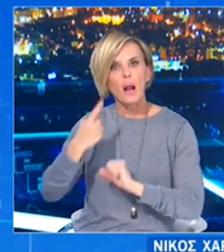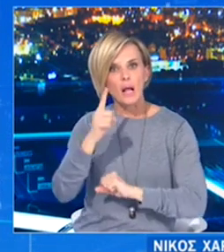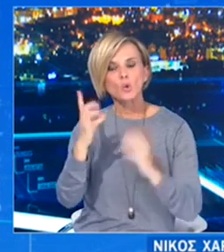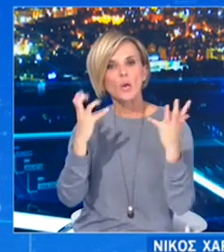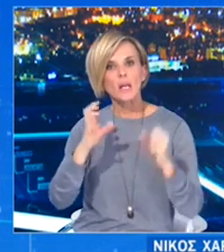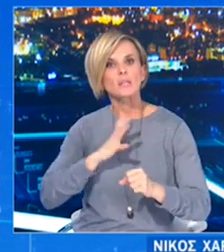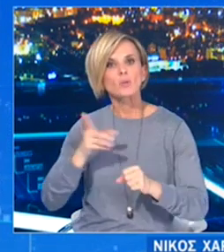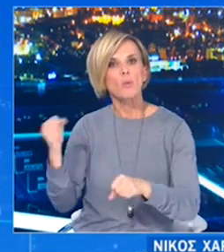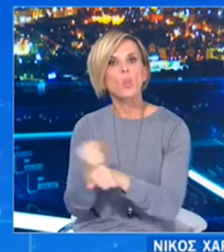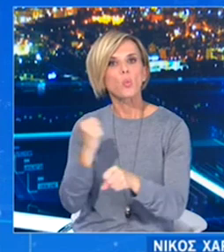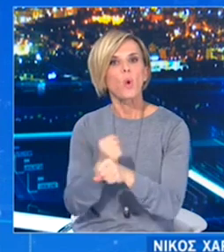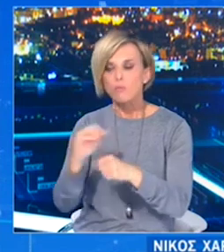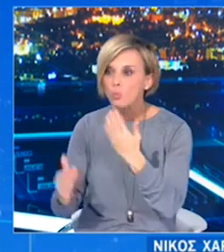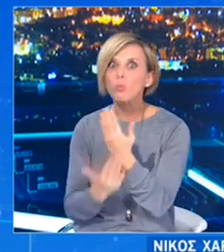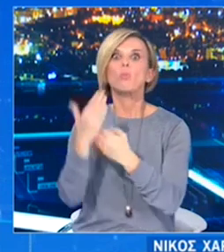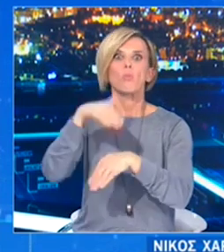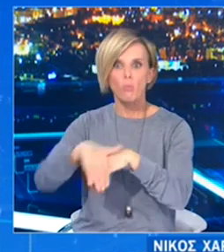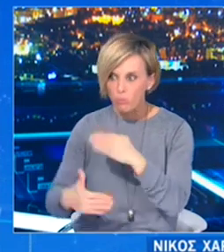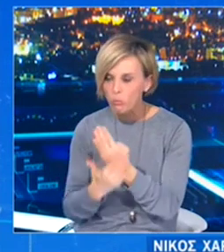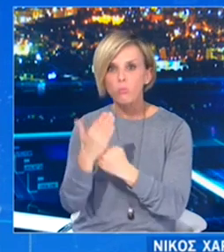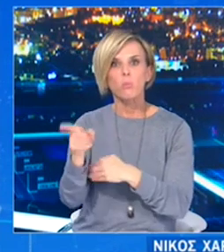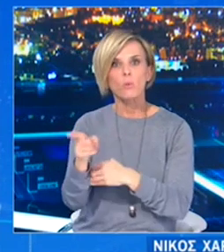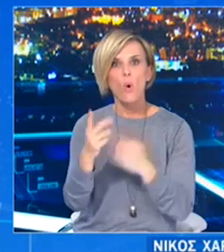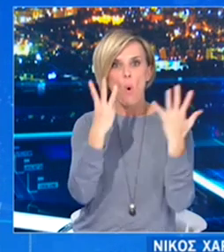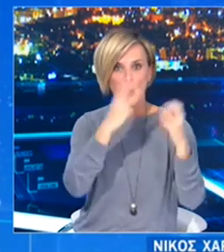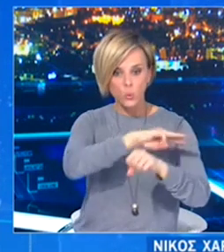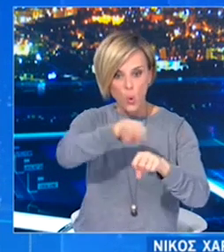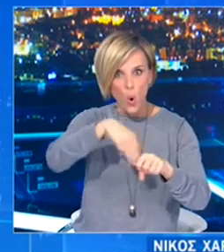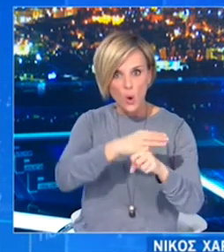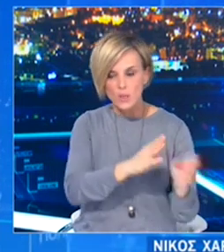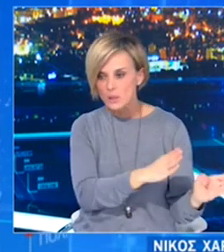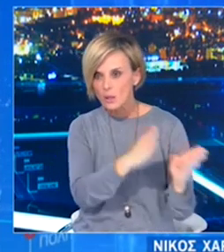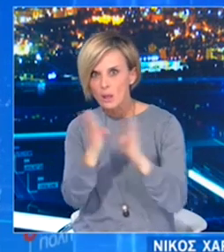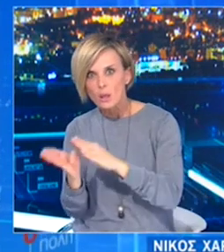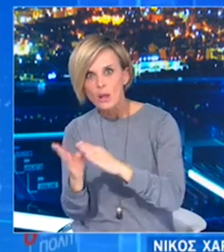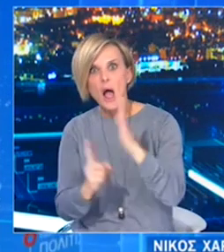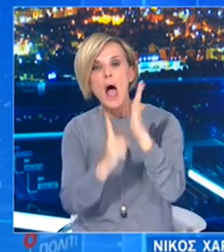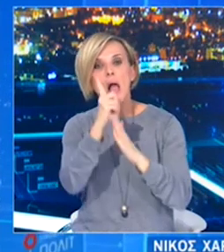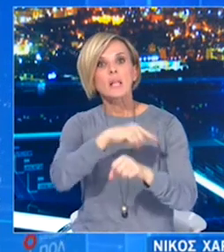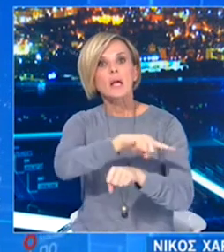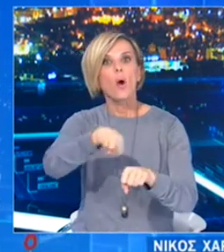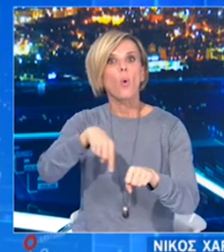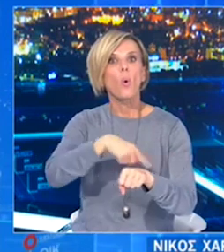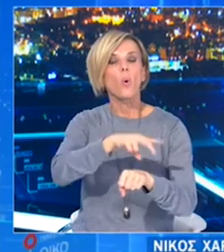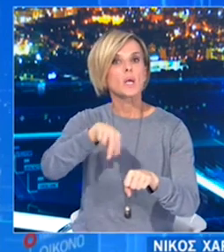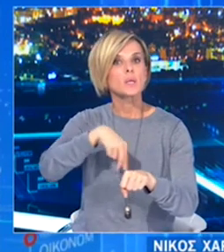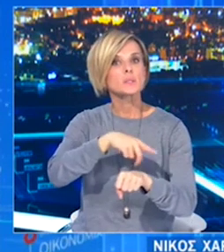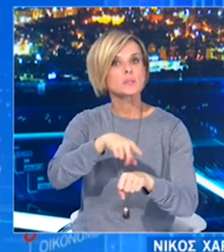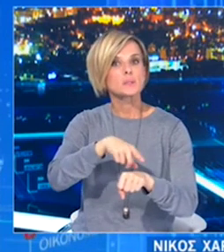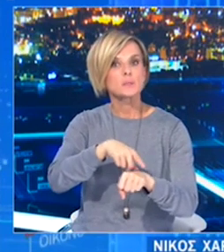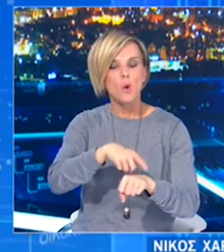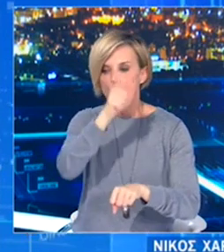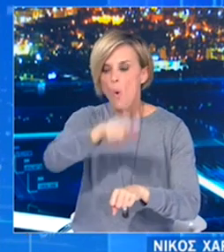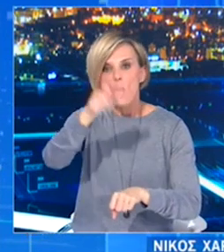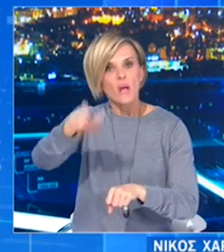ανάλογα με την εξέλιξη. Από τις 8 ώρες επεκτάθηκε το πρωτόκολλό τους σε 11 ώρες με μισή ώρα διάλειμμα. Χρεώθηκαν περίπου 17 με 18 φακέλους ο